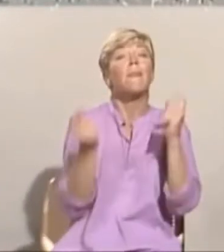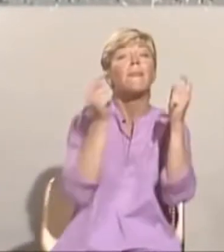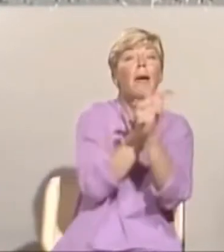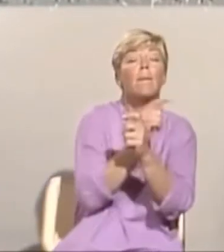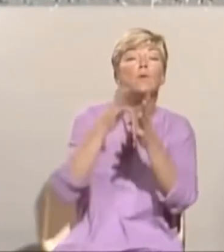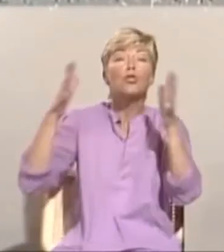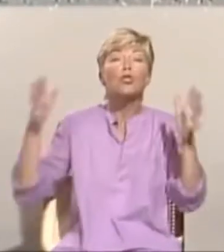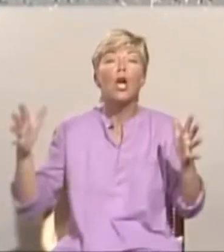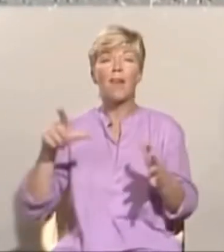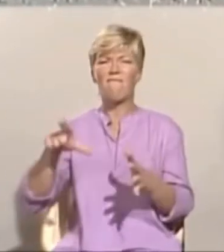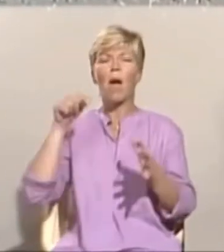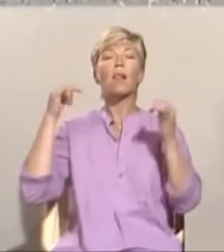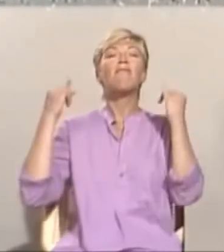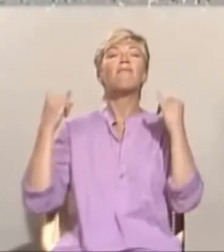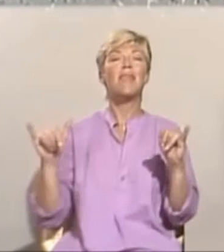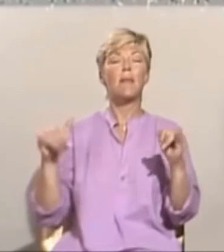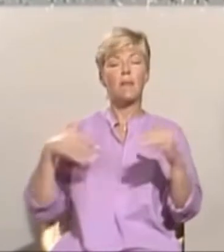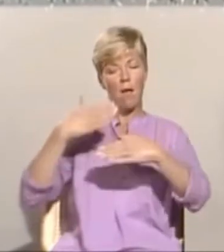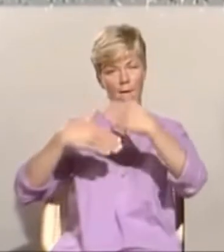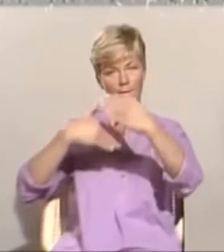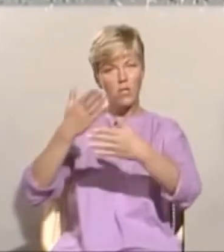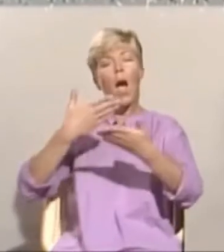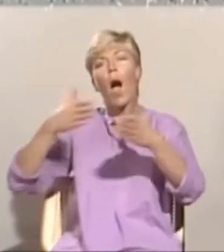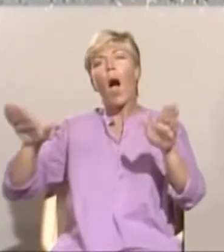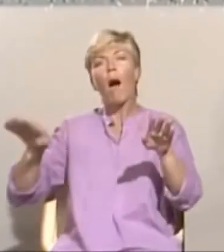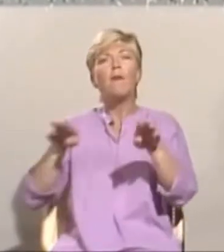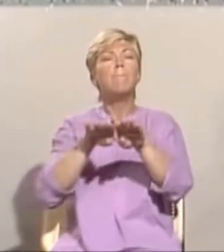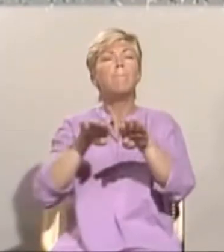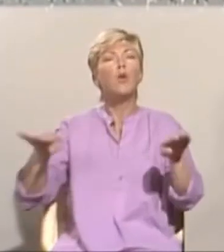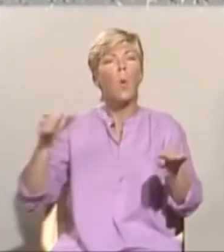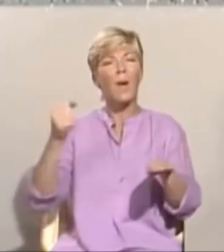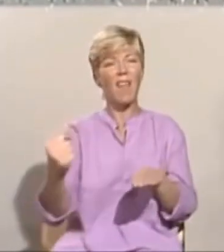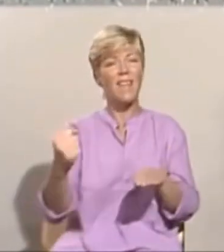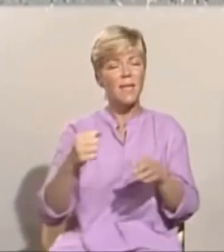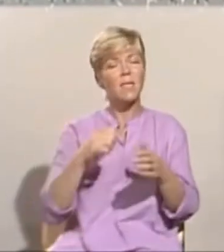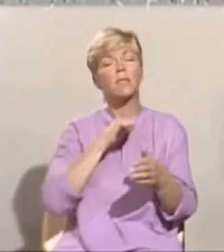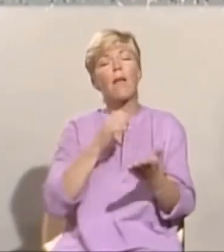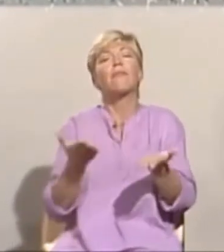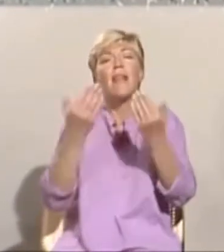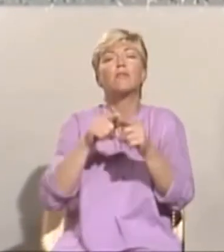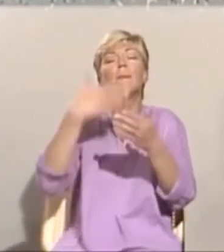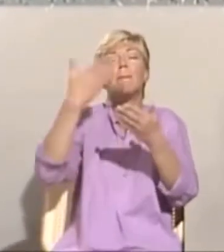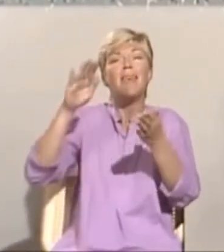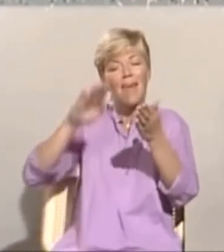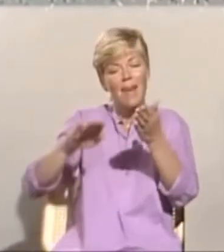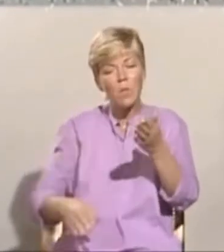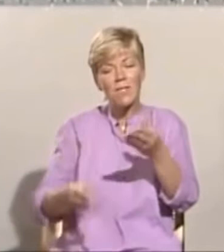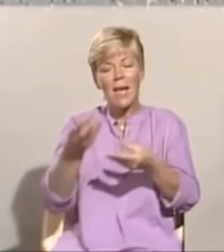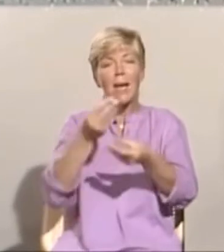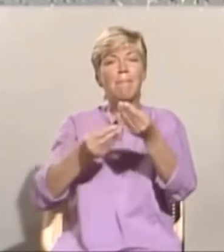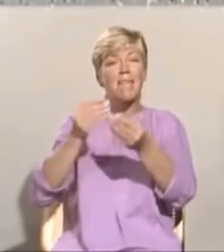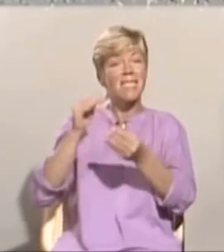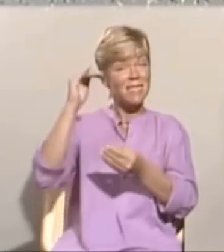større valgfrihet? Fortsatt avbyråkratisering? Skattelettelser som gir redusert prisstigning?